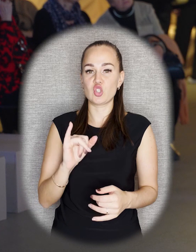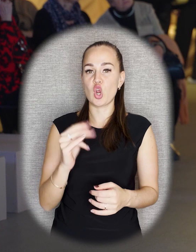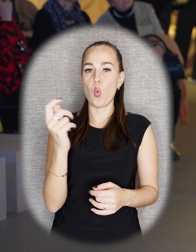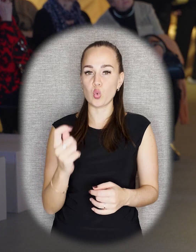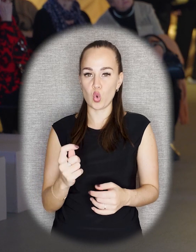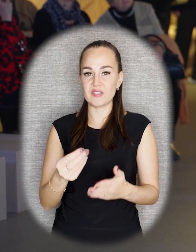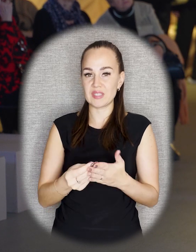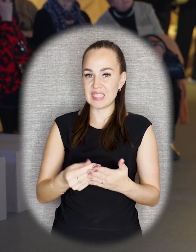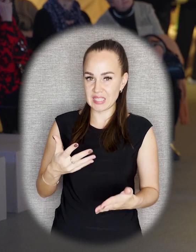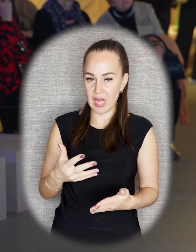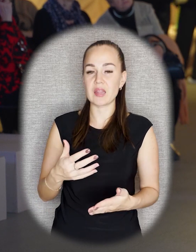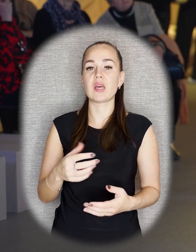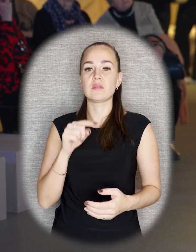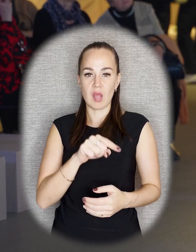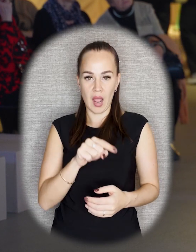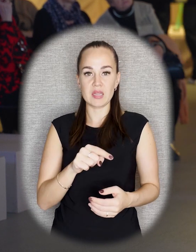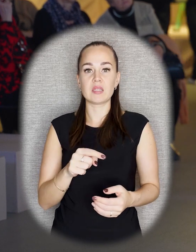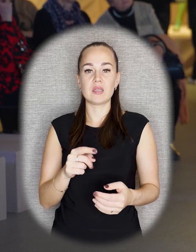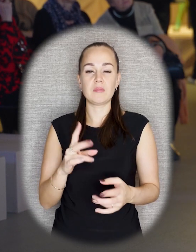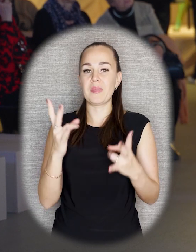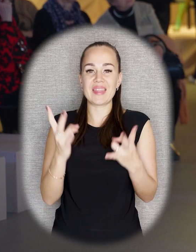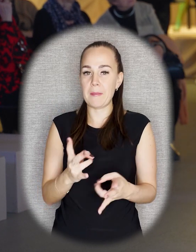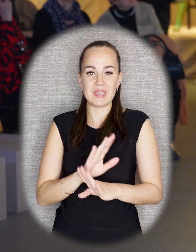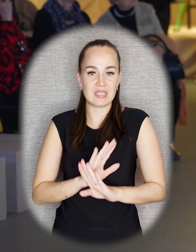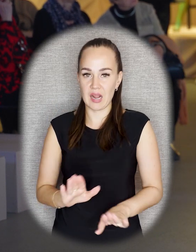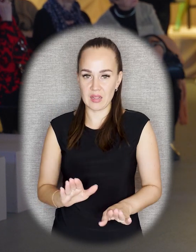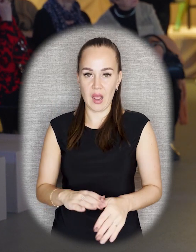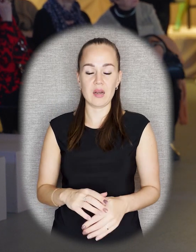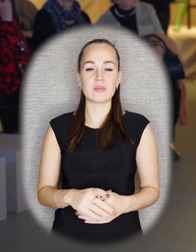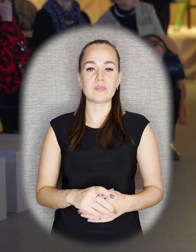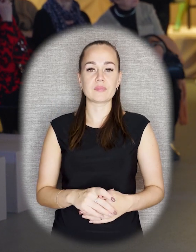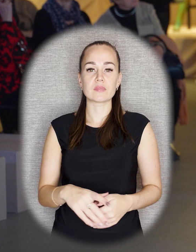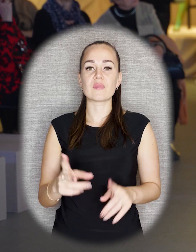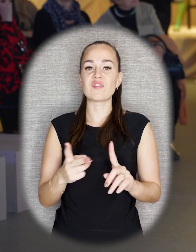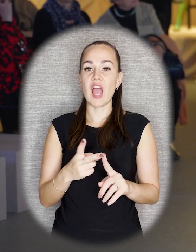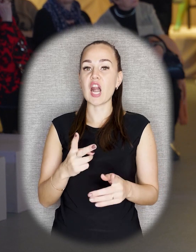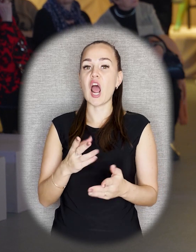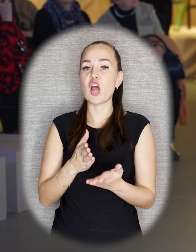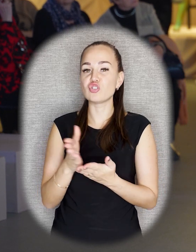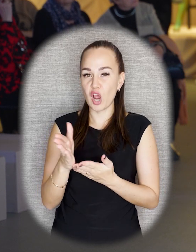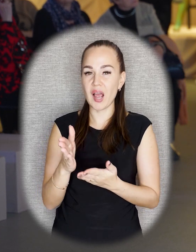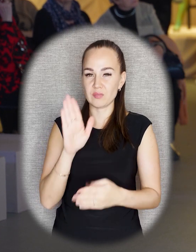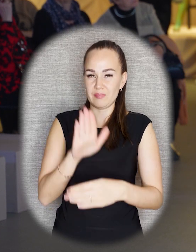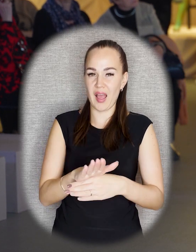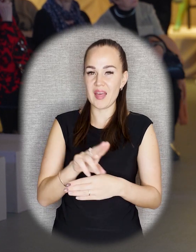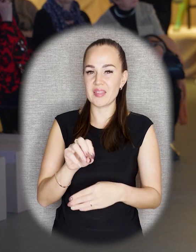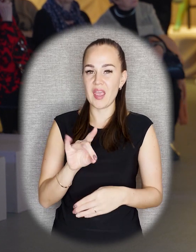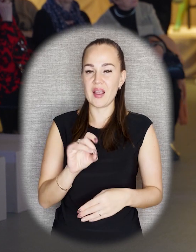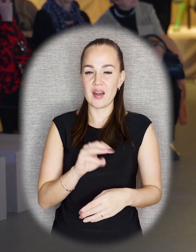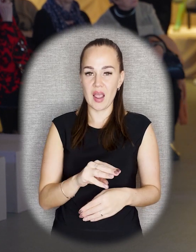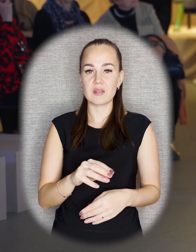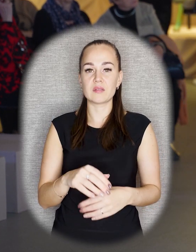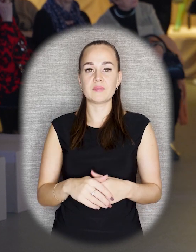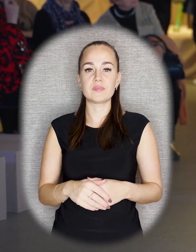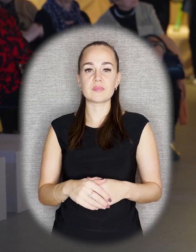ценность была признана, они не пострадали. Вторая часть декрета предполагала мобилизацию